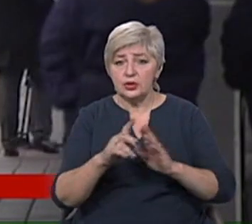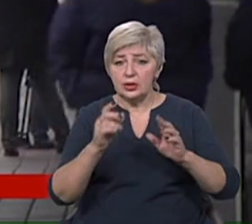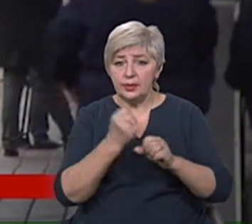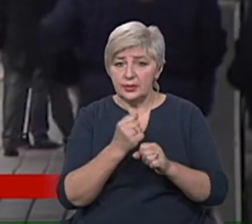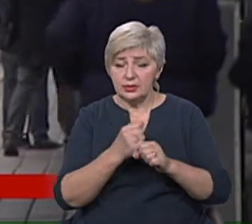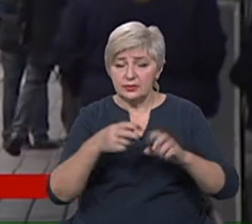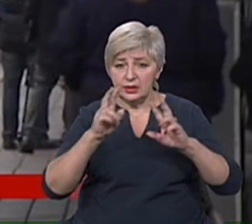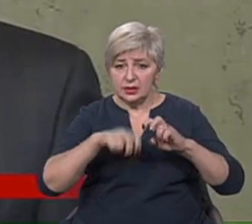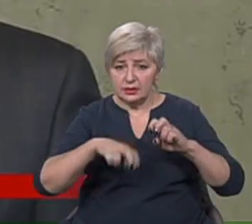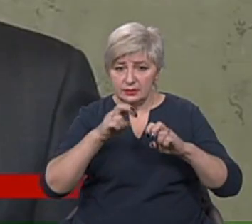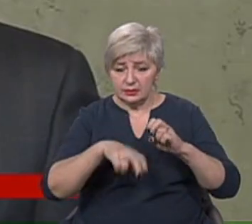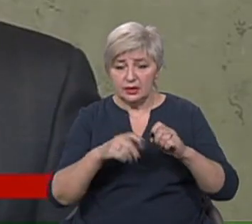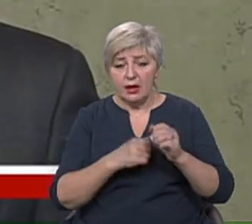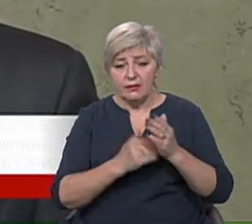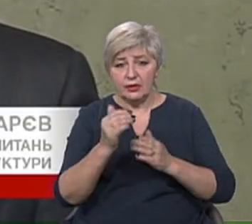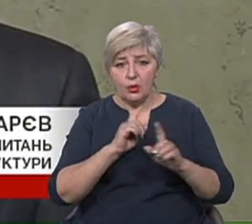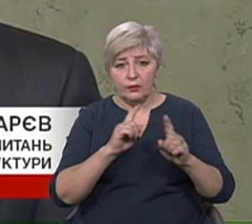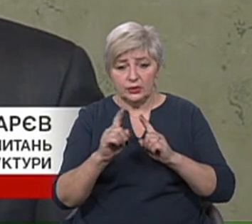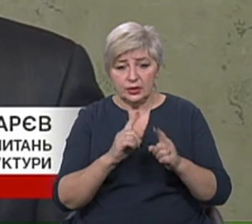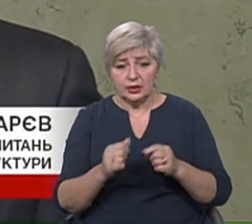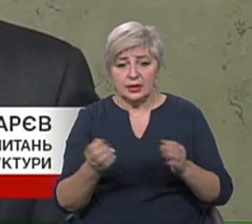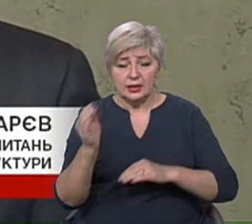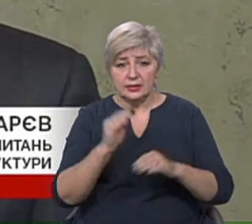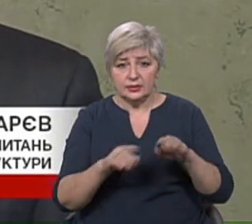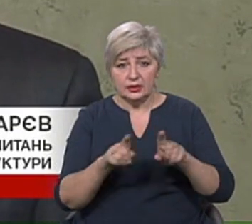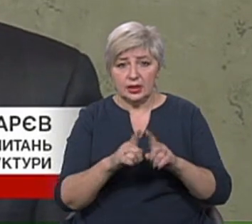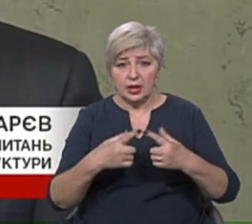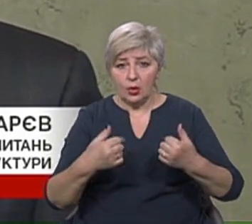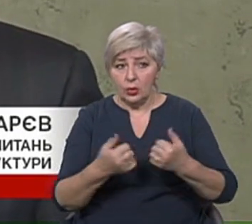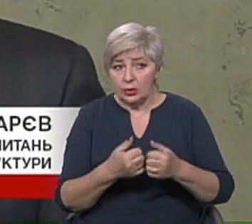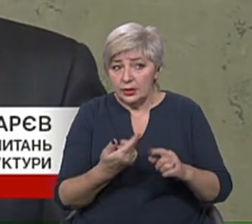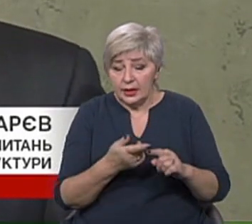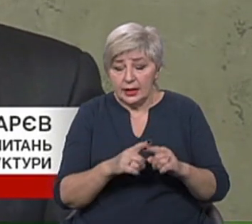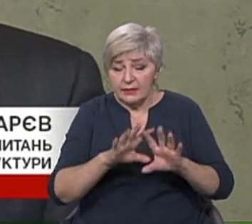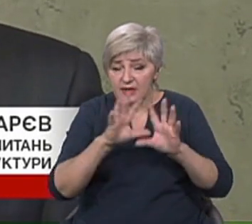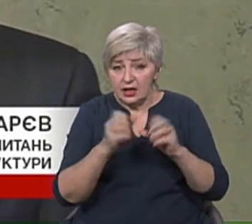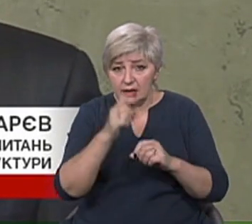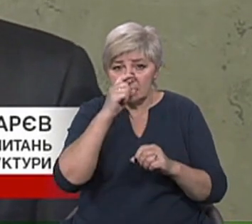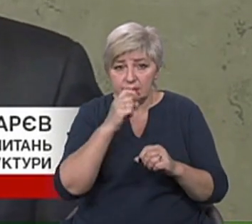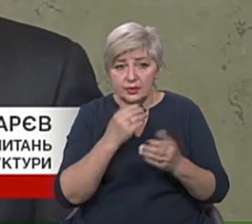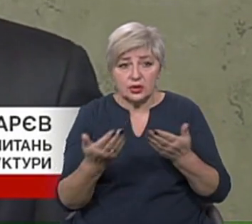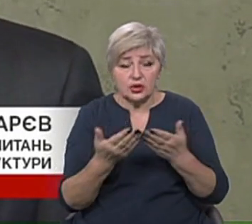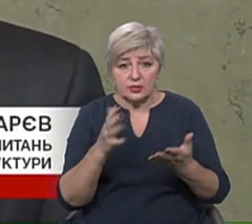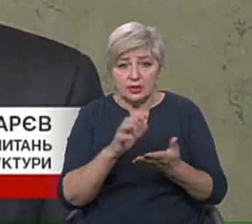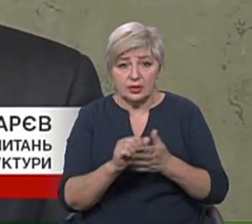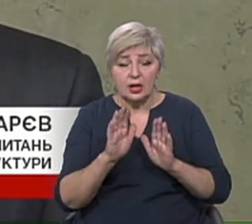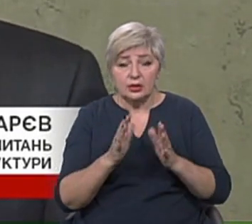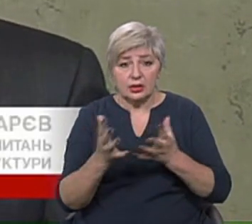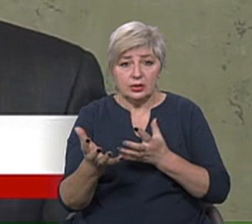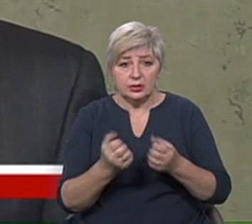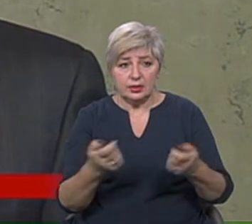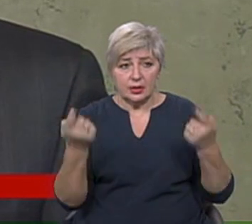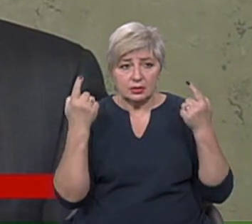Верховної Ради. На жаль, сформований такий орган, який взагалі не зрозуміло, чим займається, тільки отримує шалені кошти у